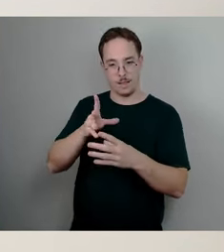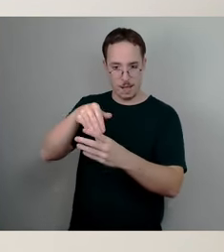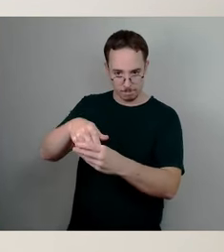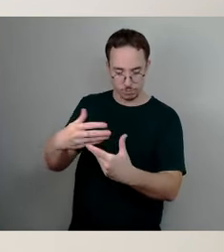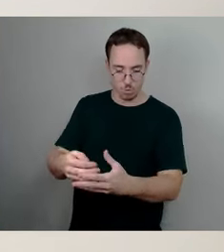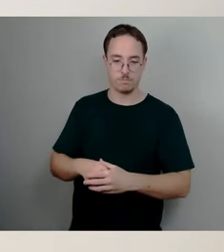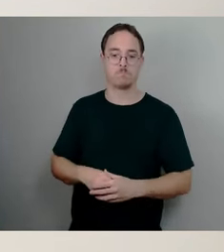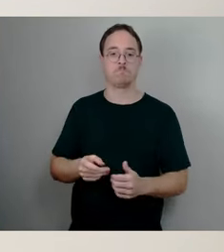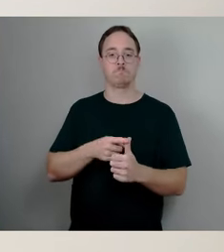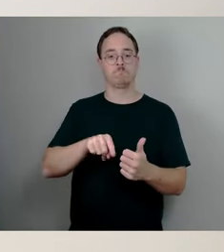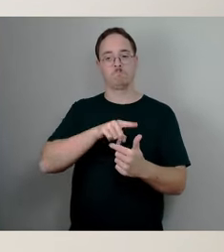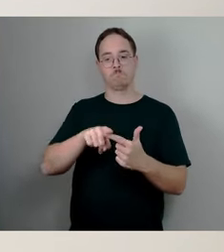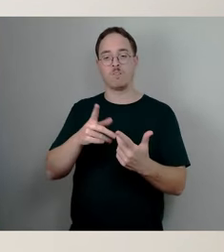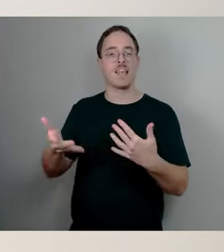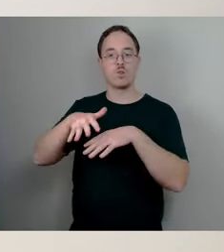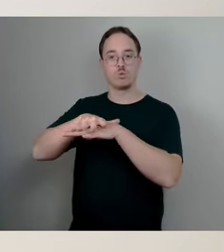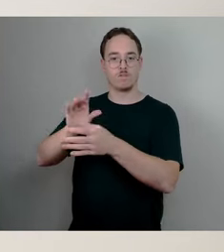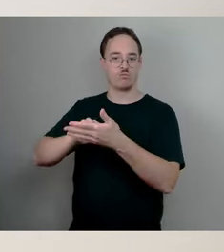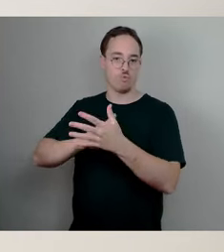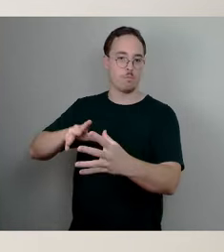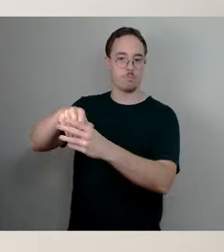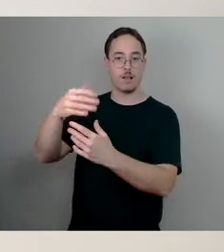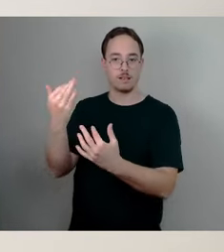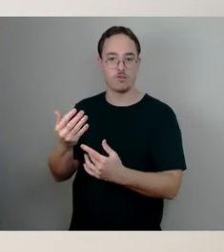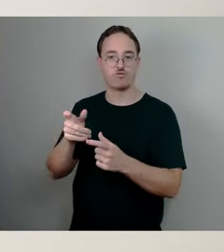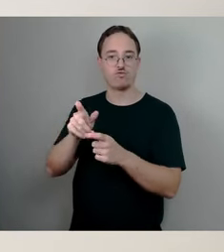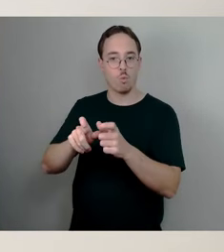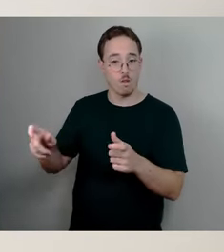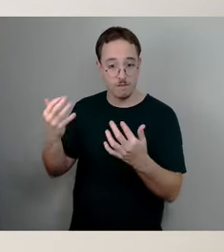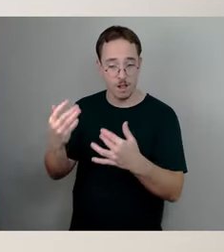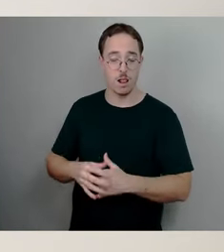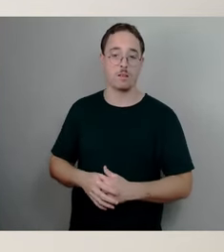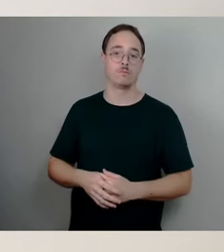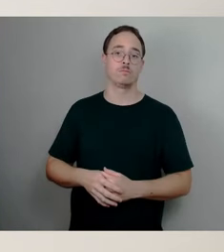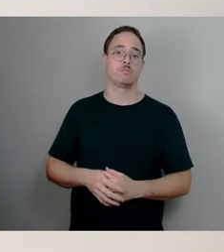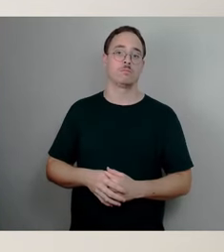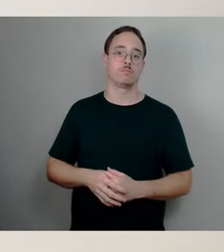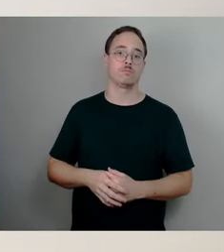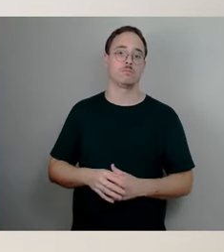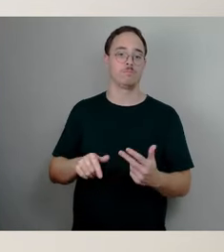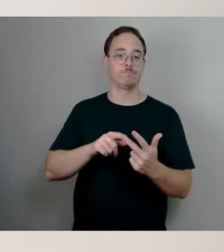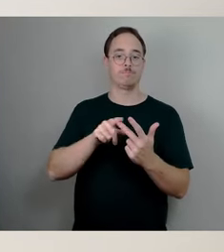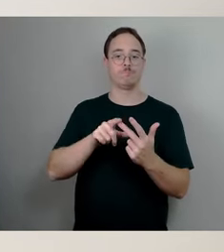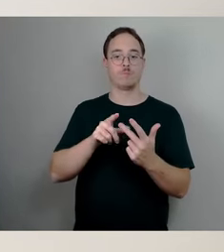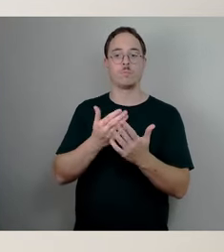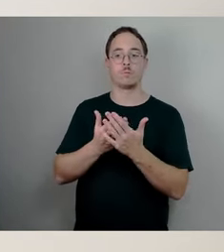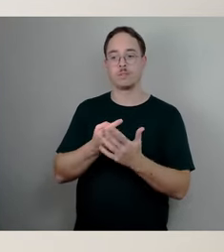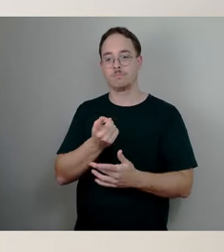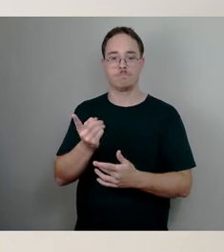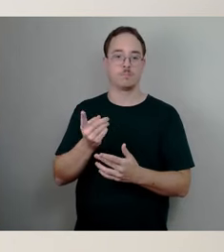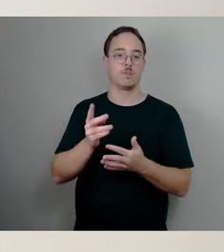beschult werden, Anzahl von Schülern und Schülern, wo der Fall vorliegt, dass sie mehr als fünf